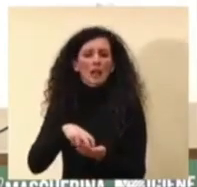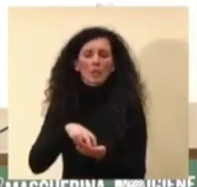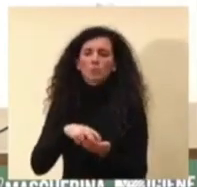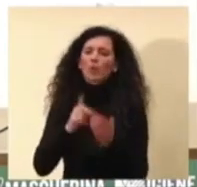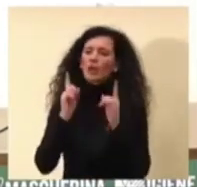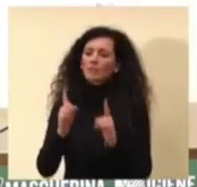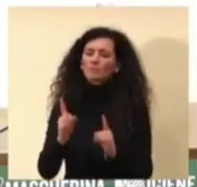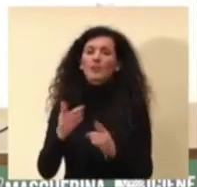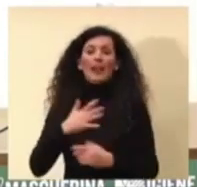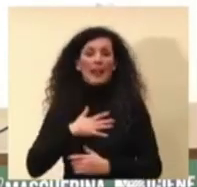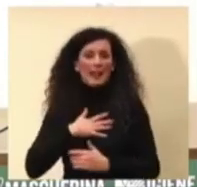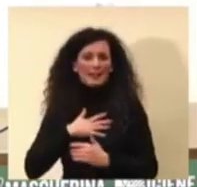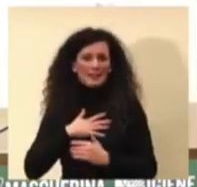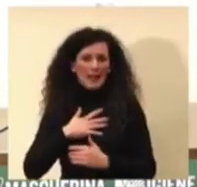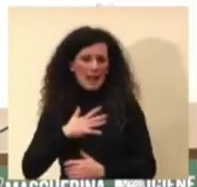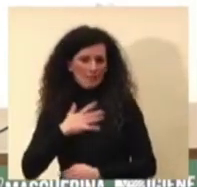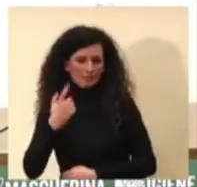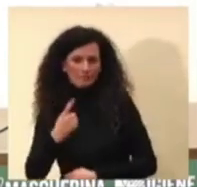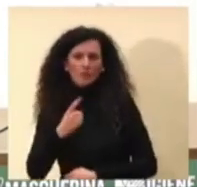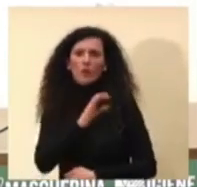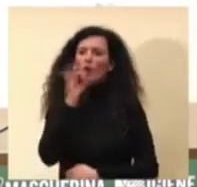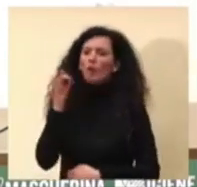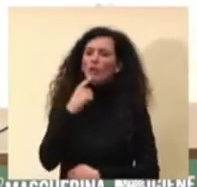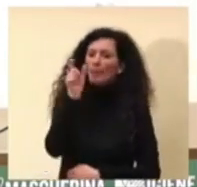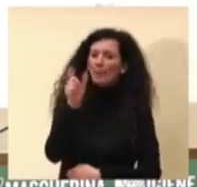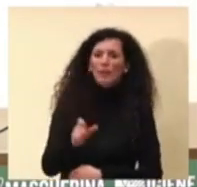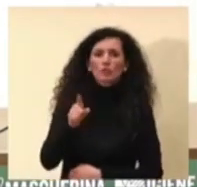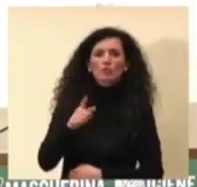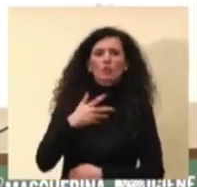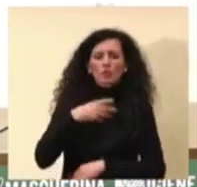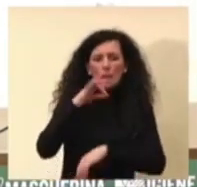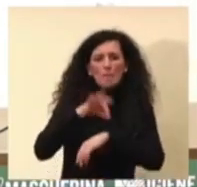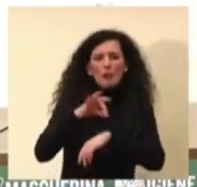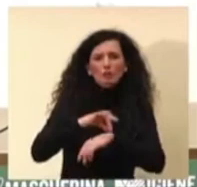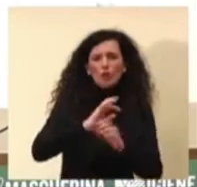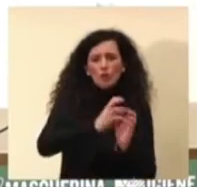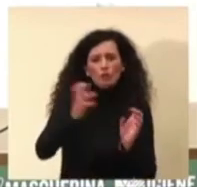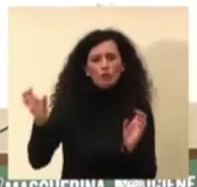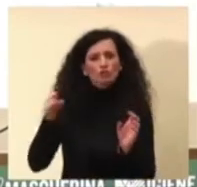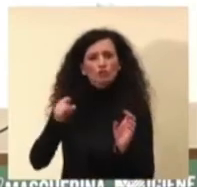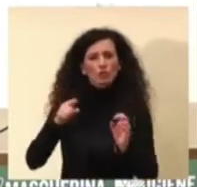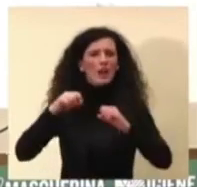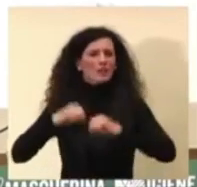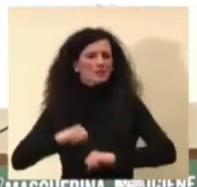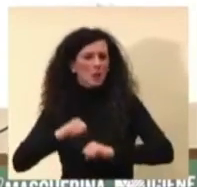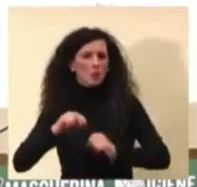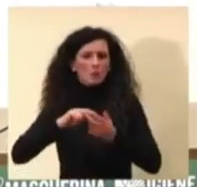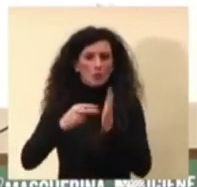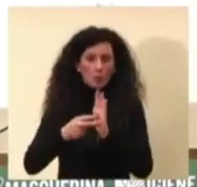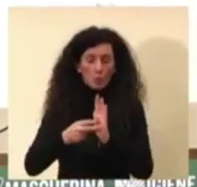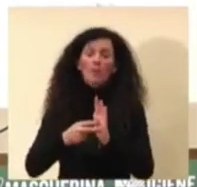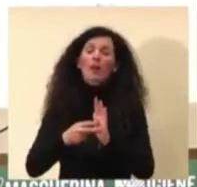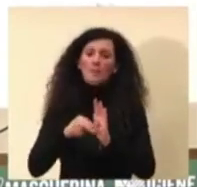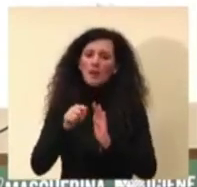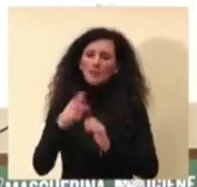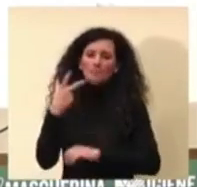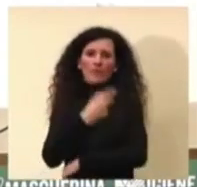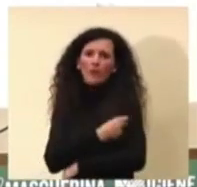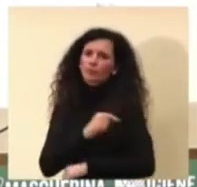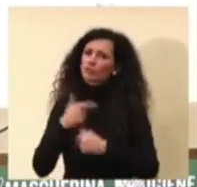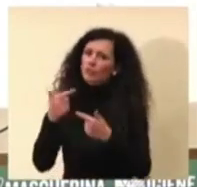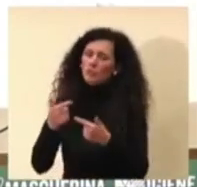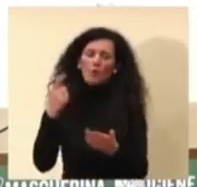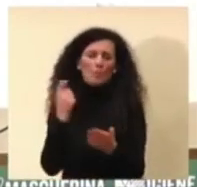patologia concomitante su cui si è spesso sottolineata l'importanza.